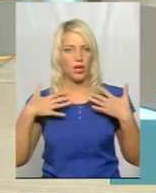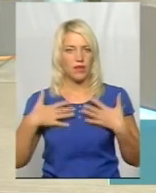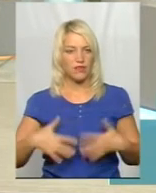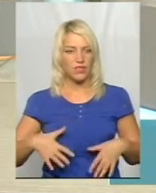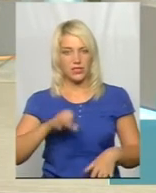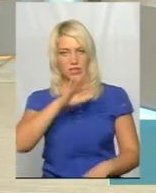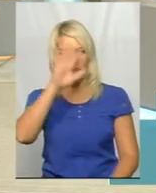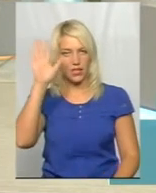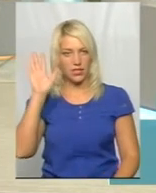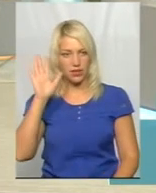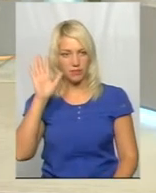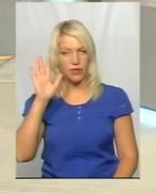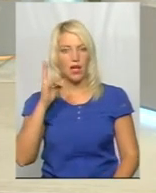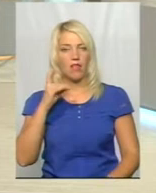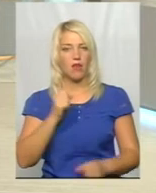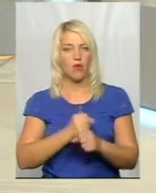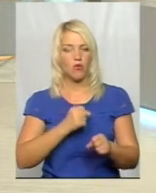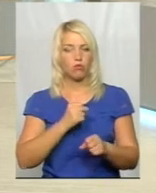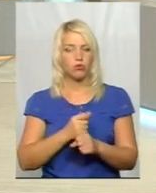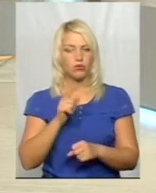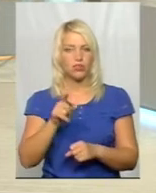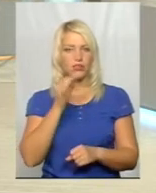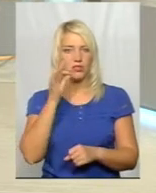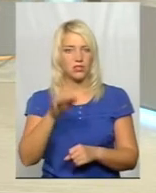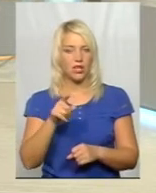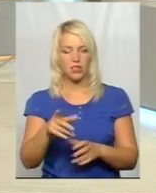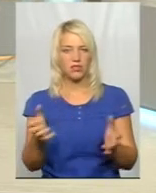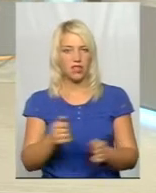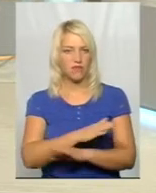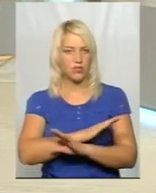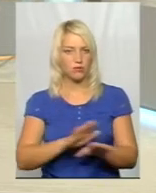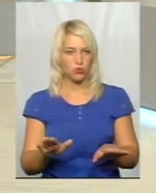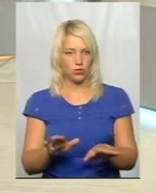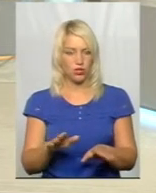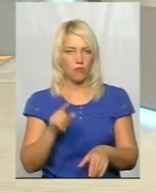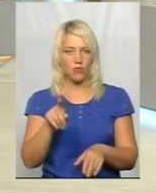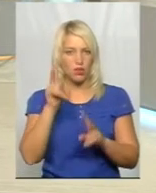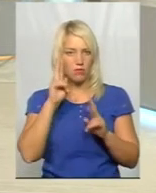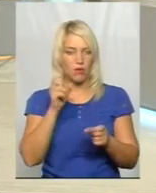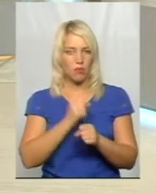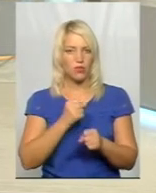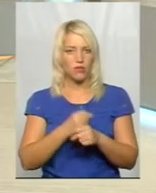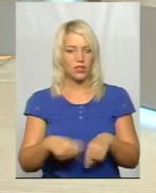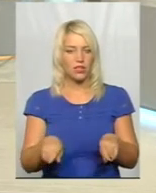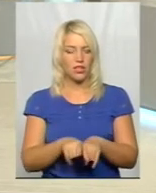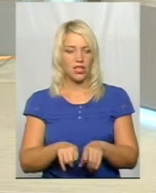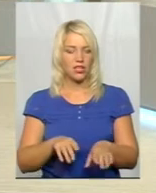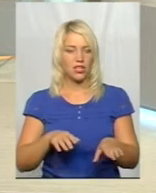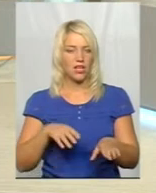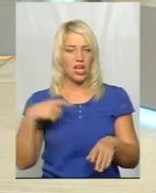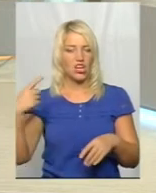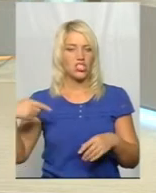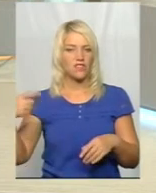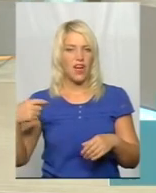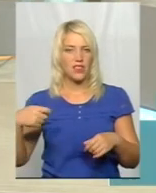на роботу, їй сказали, що її не візьмуть, тому що вона не вміє працювати на таких швейних машинках, як в них